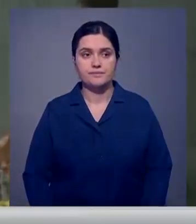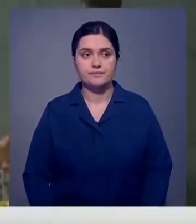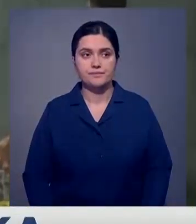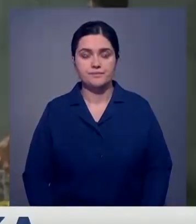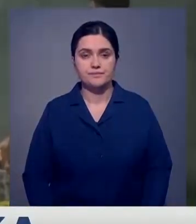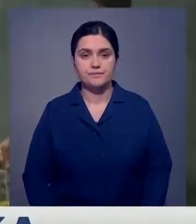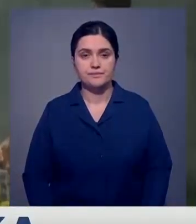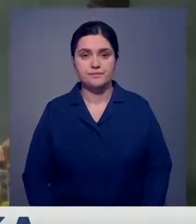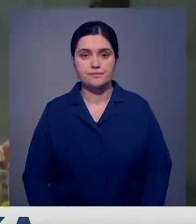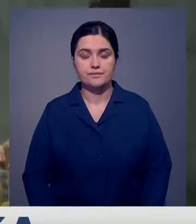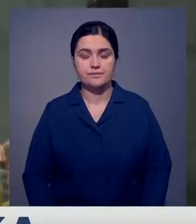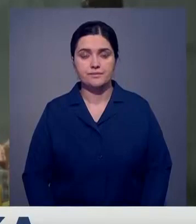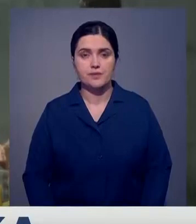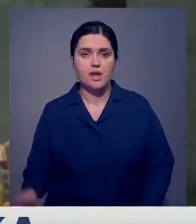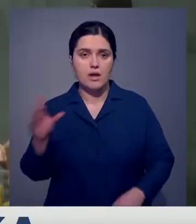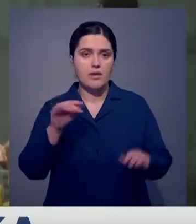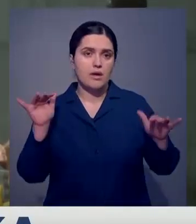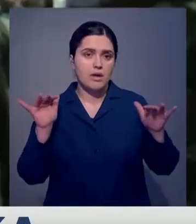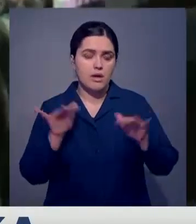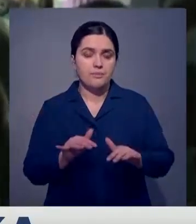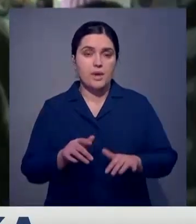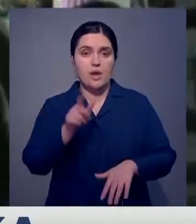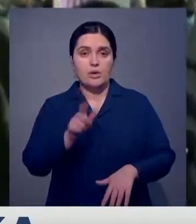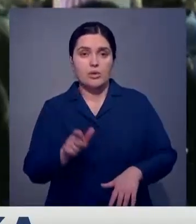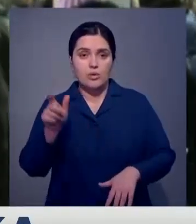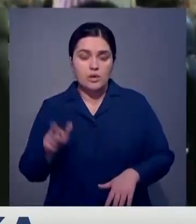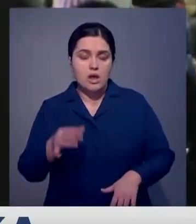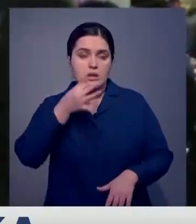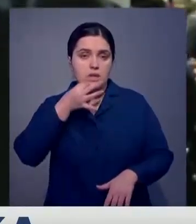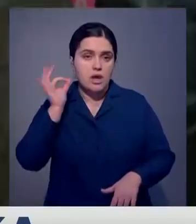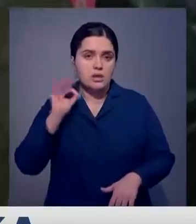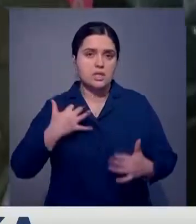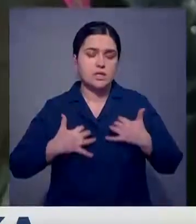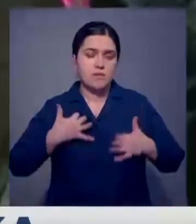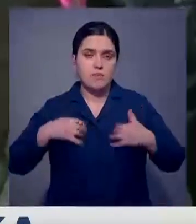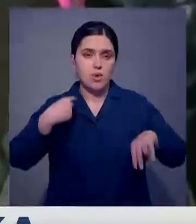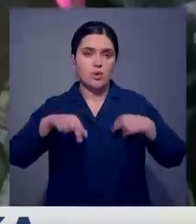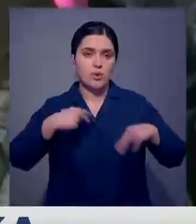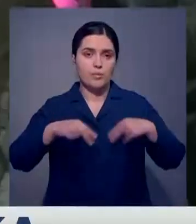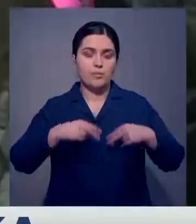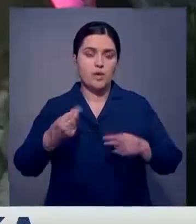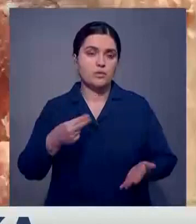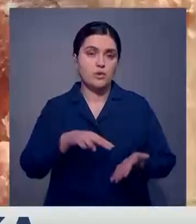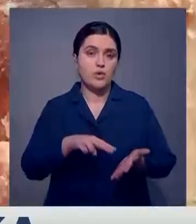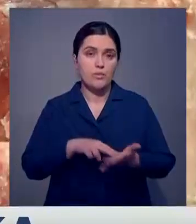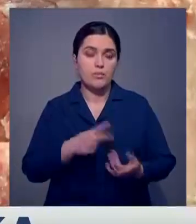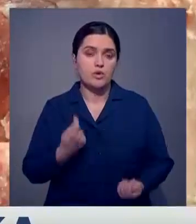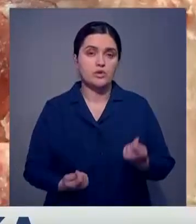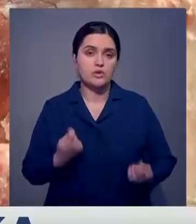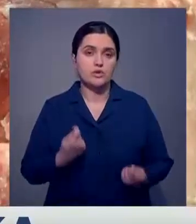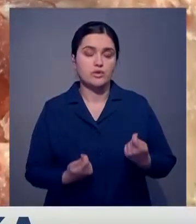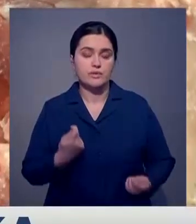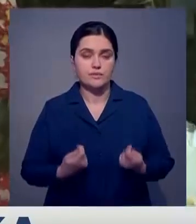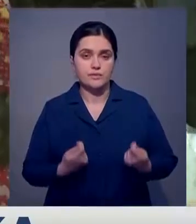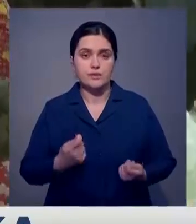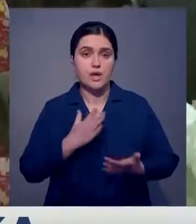К торговым рядам народ потянулся еще задолго до открытия ярмарки. Горожане спешили закупиться сельхозпродукцией, и стоимость, которая выгодна, отличается от